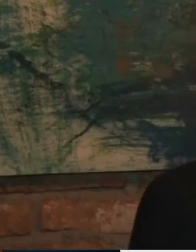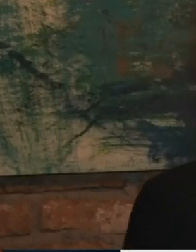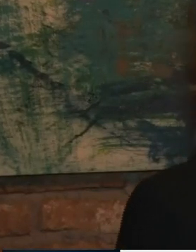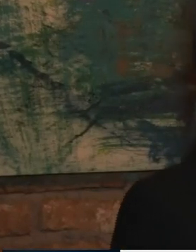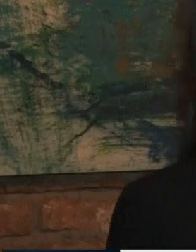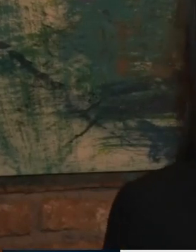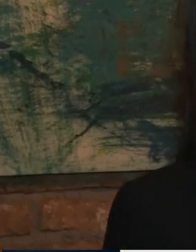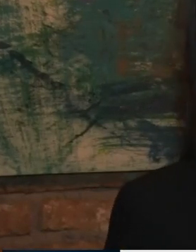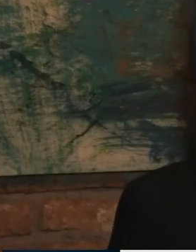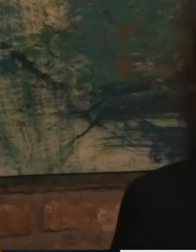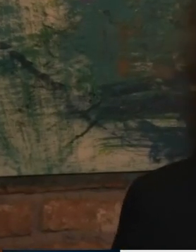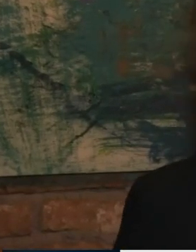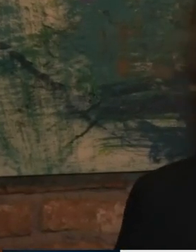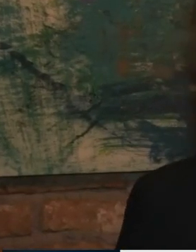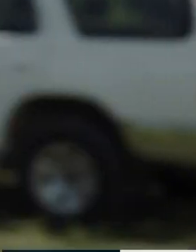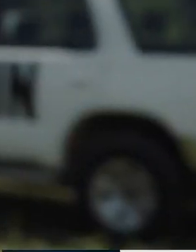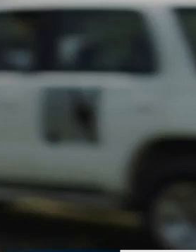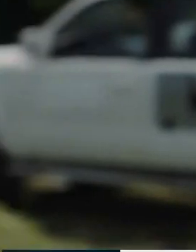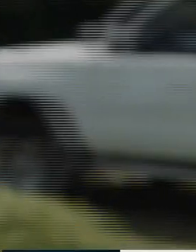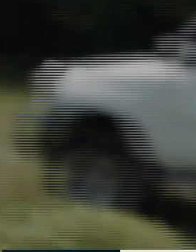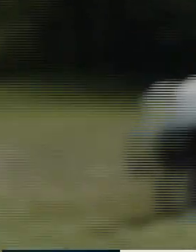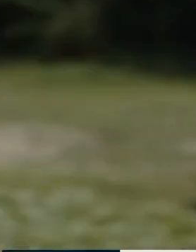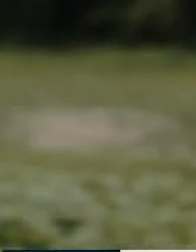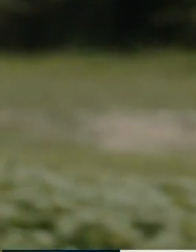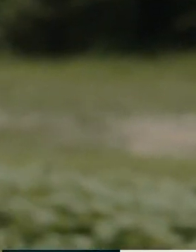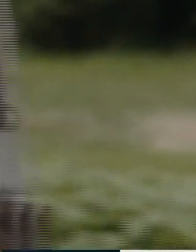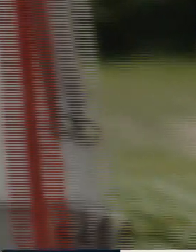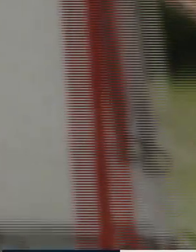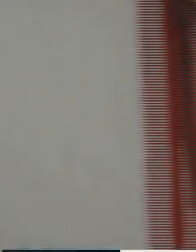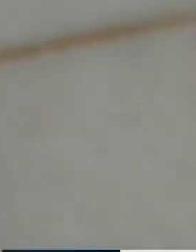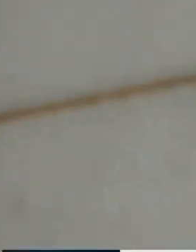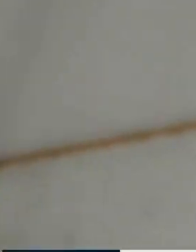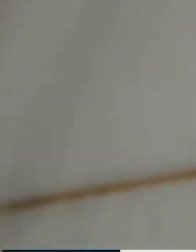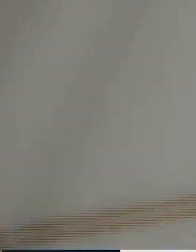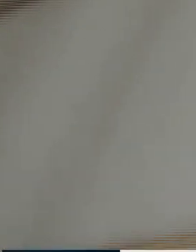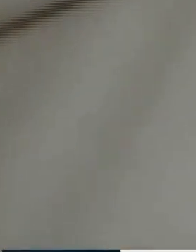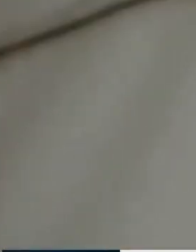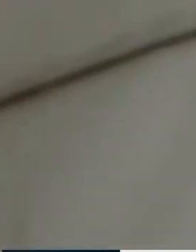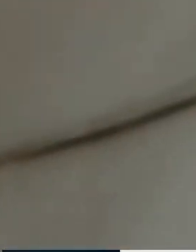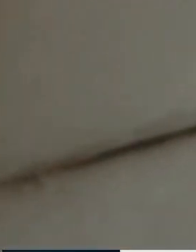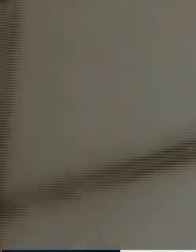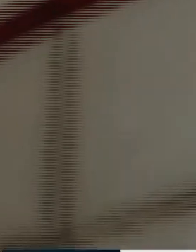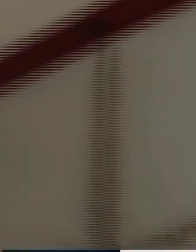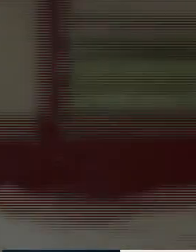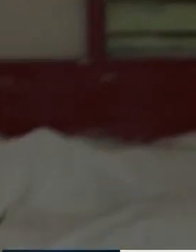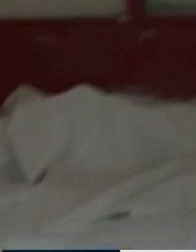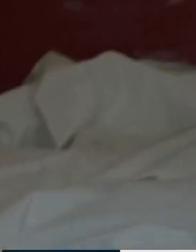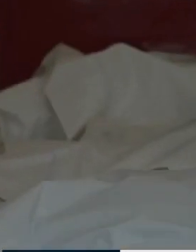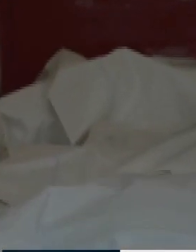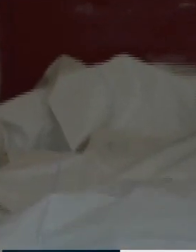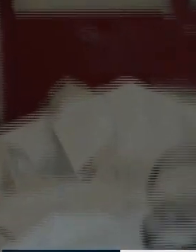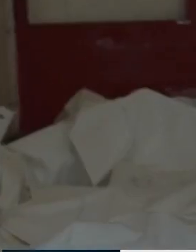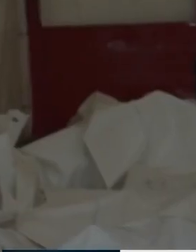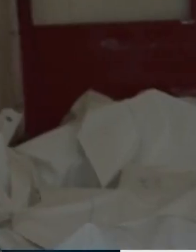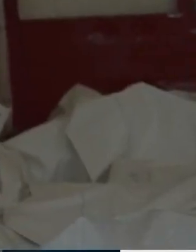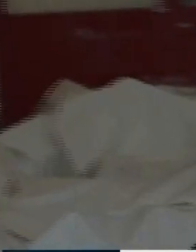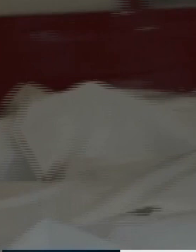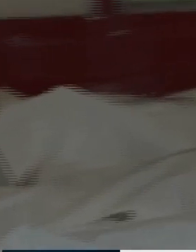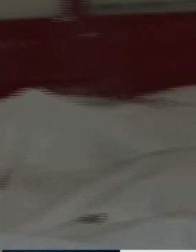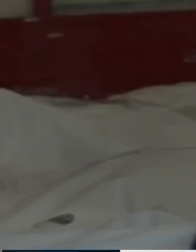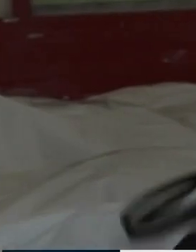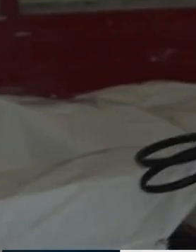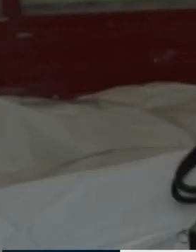një të quaj shtys për juve për një punë edhe ma shumë edhe me bulnet matë madhë? Normalir, se cili film